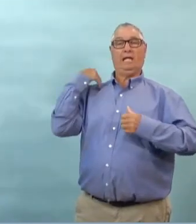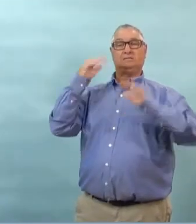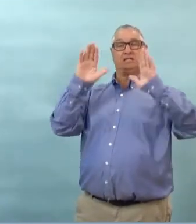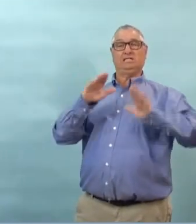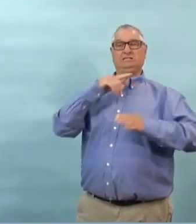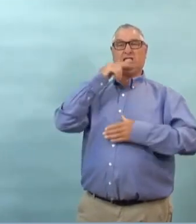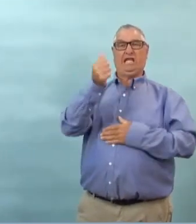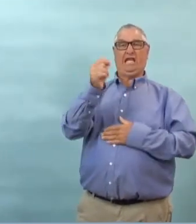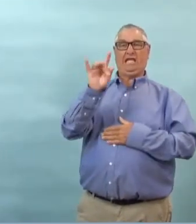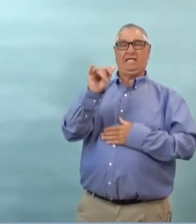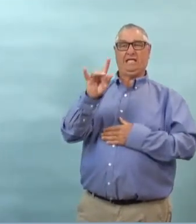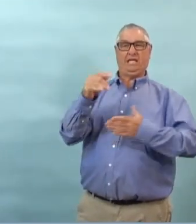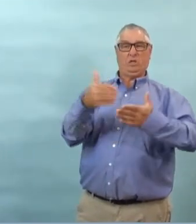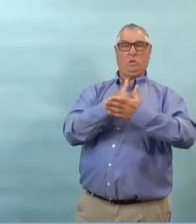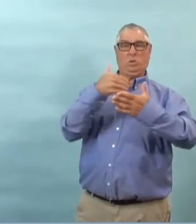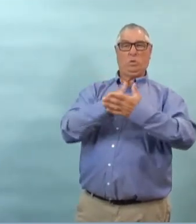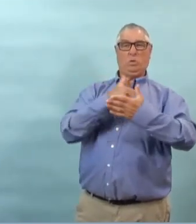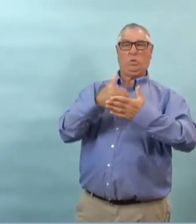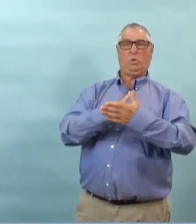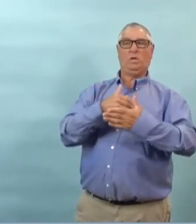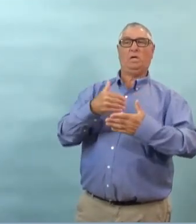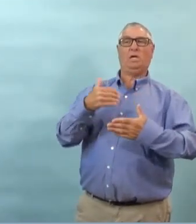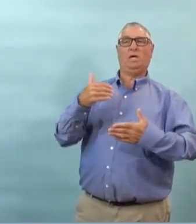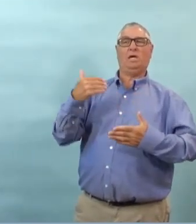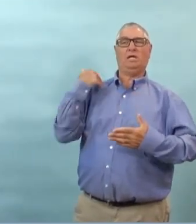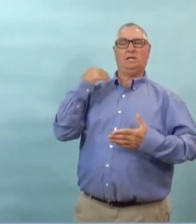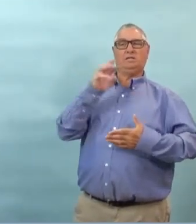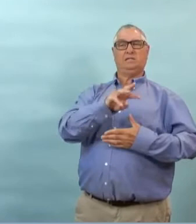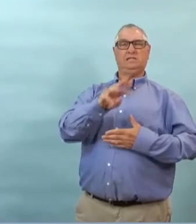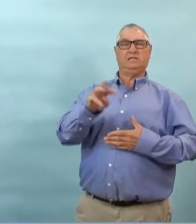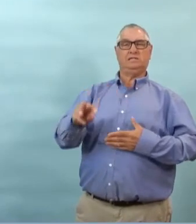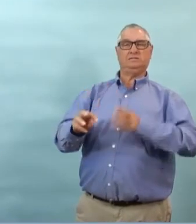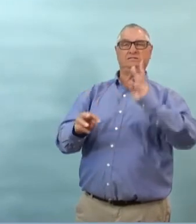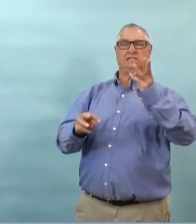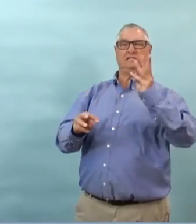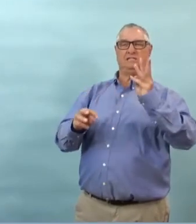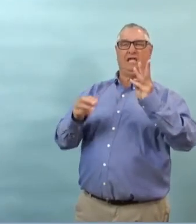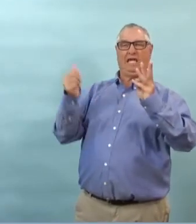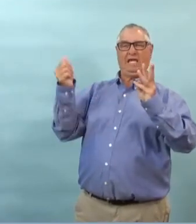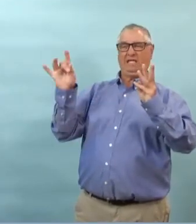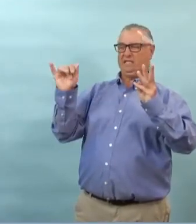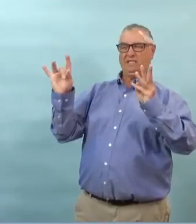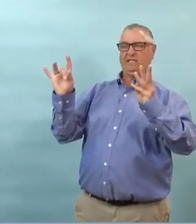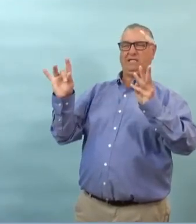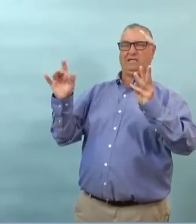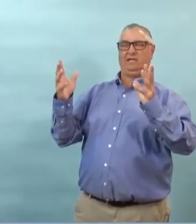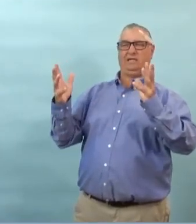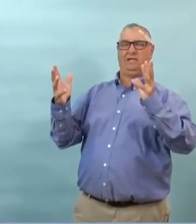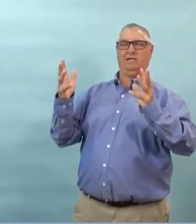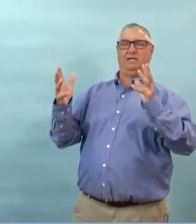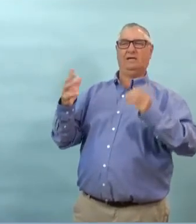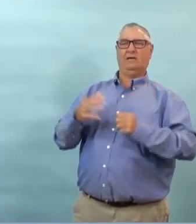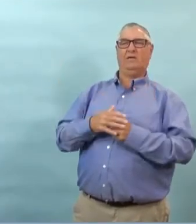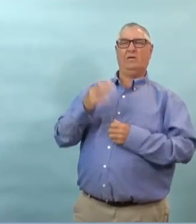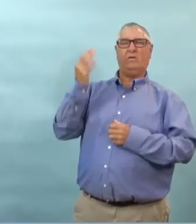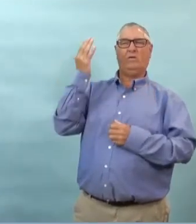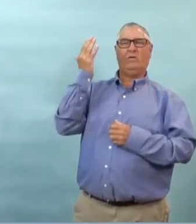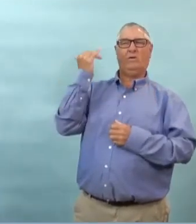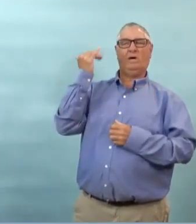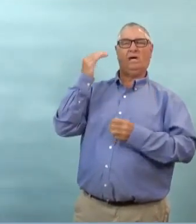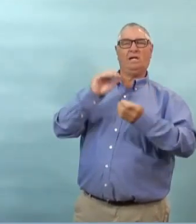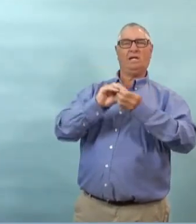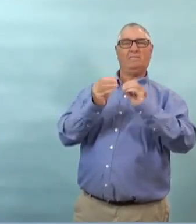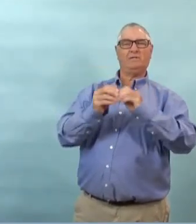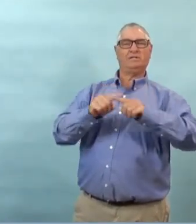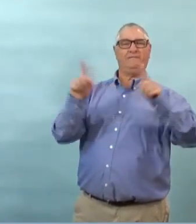je crois que dimanche il y avait 18 nouveaux cas mais sur le tableau de bord ça disait simplement qu'il y avait six nouveaux cas